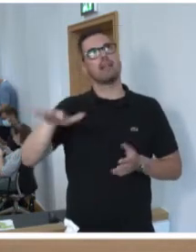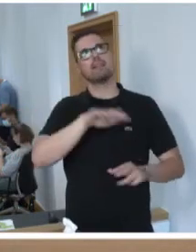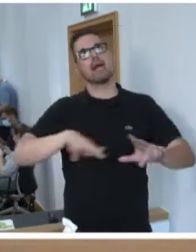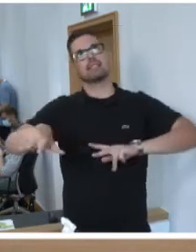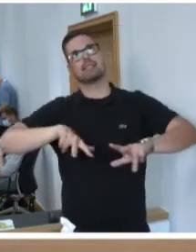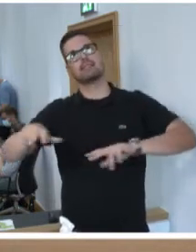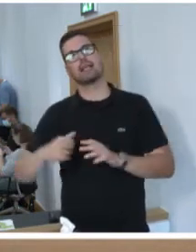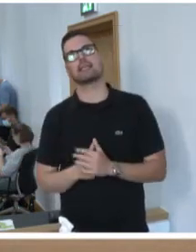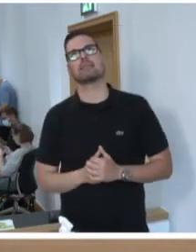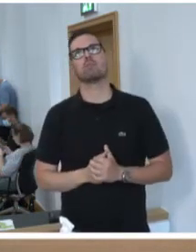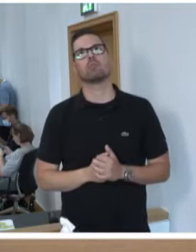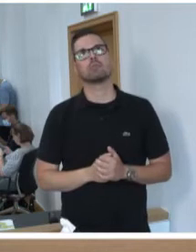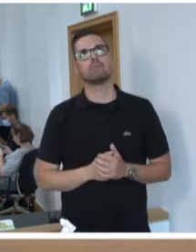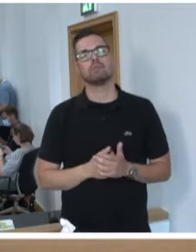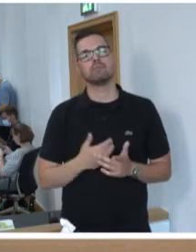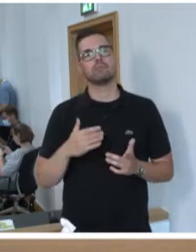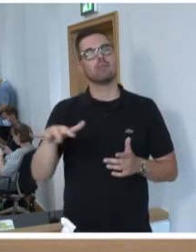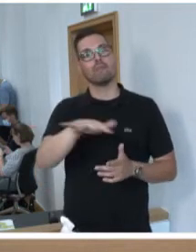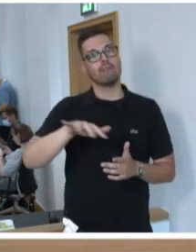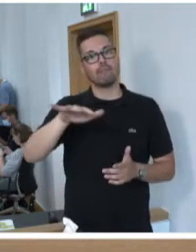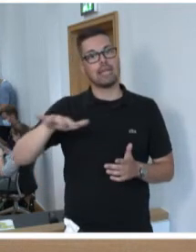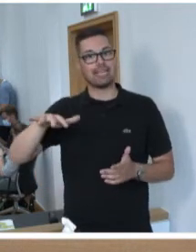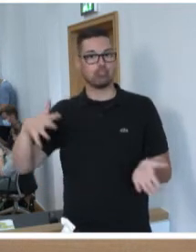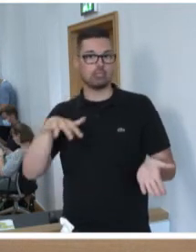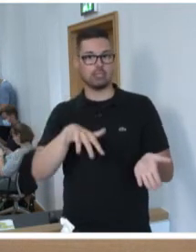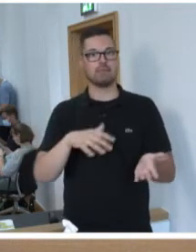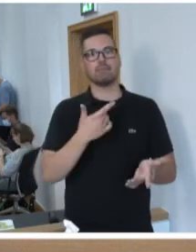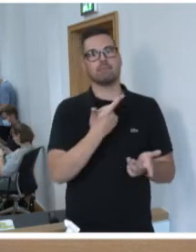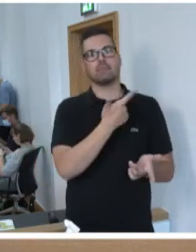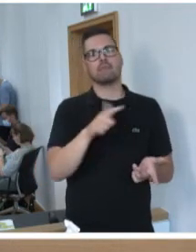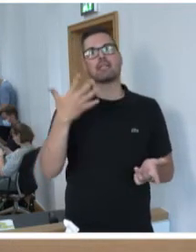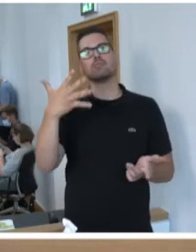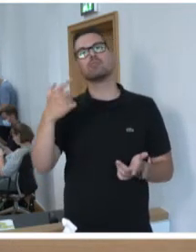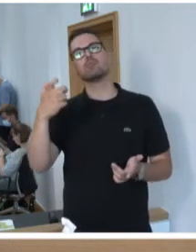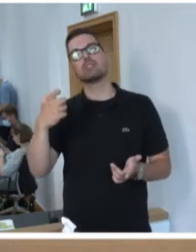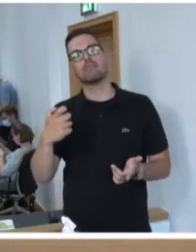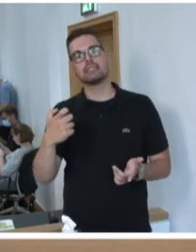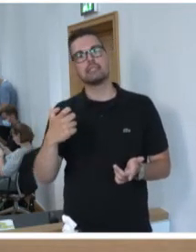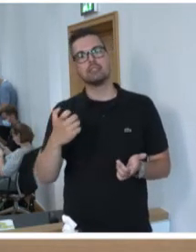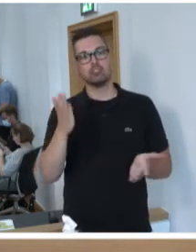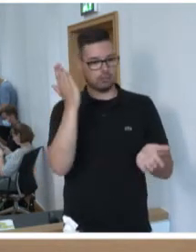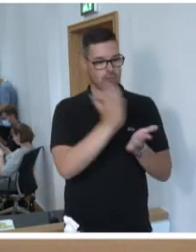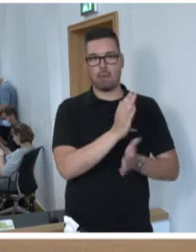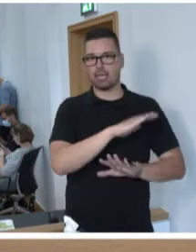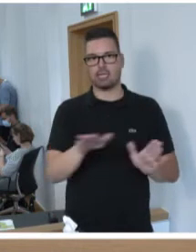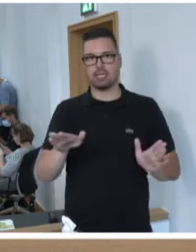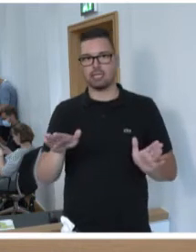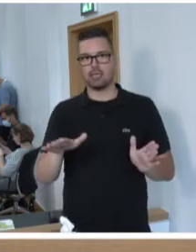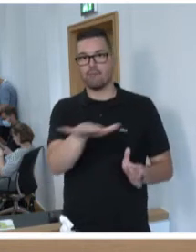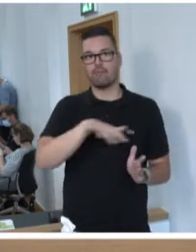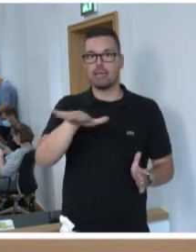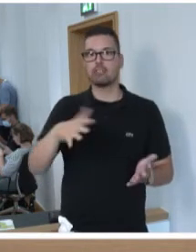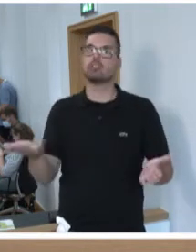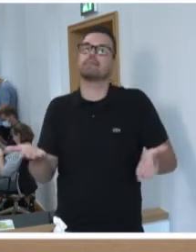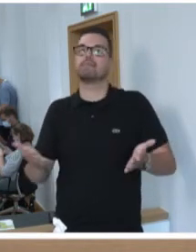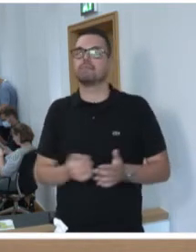hinsichtlich der Weiterverwertung der Fläche, falls 2025 bei Ford wirklich die Lichter ausgehen? Es handelt sich